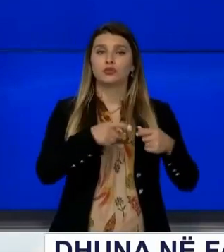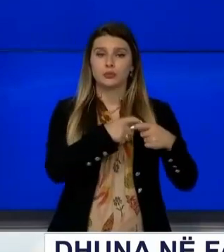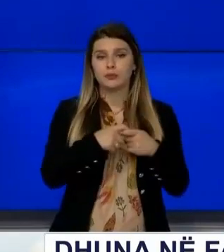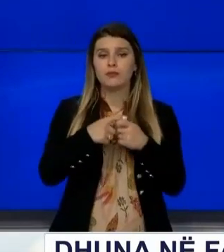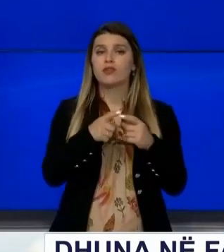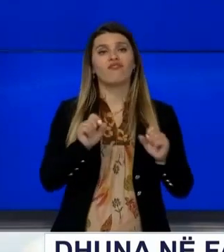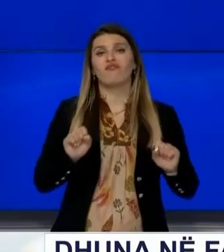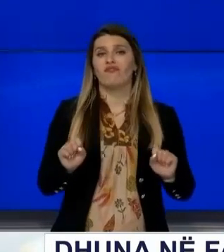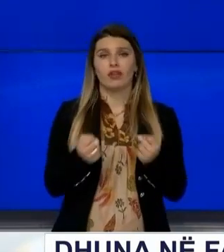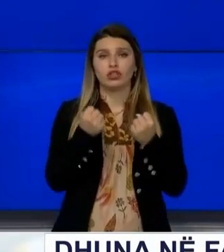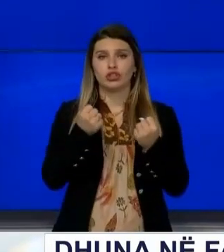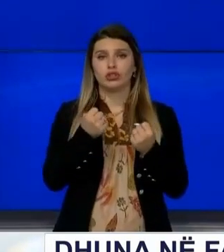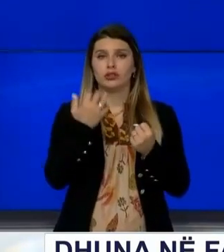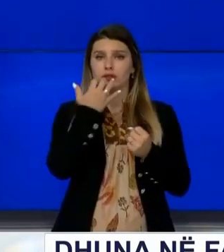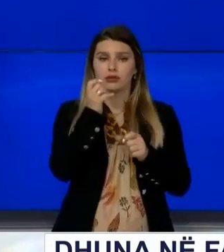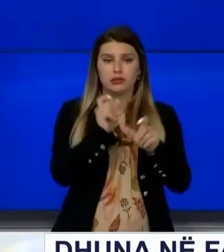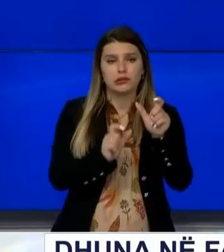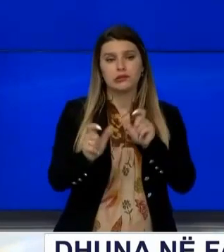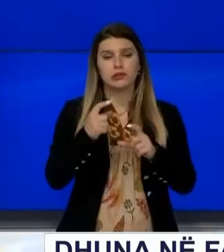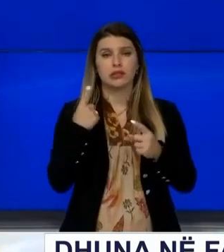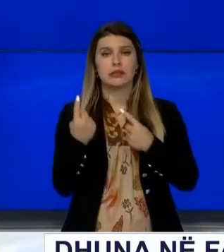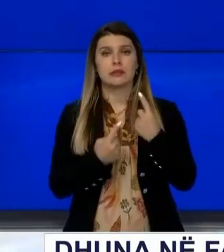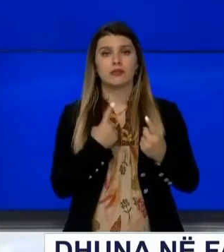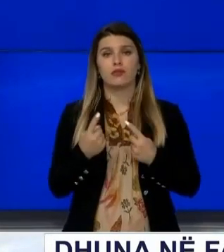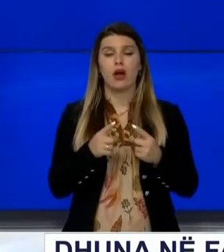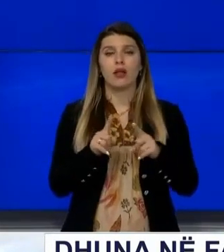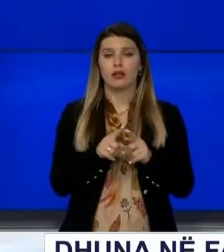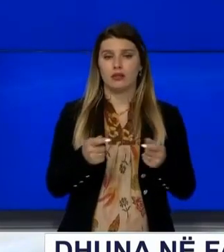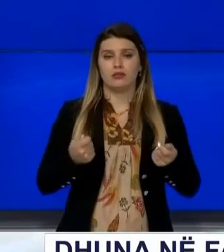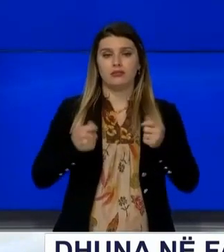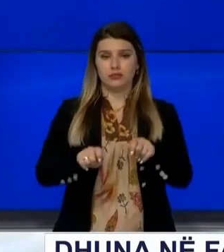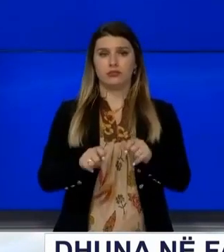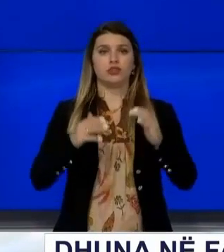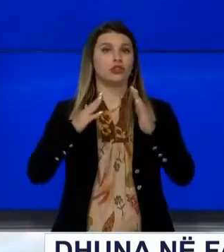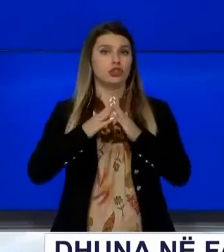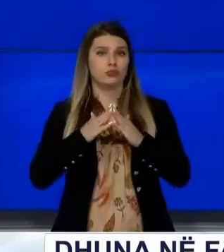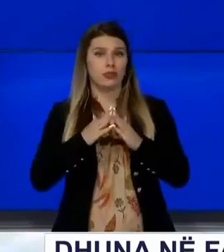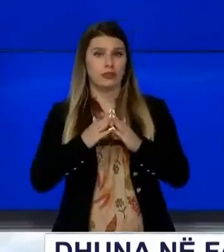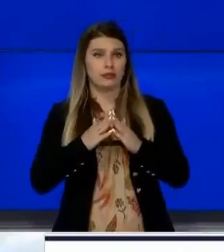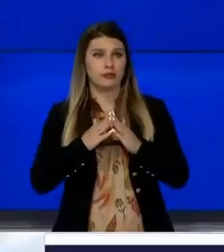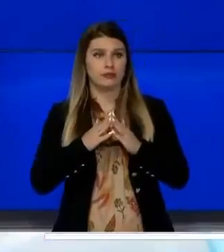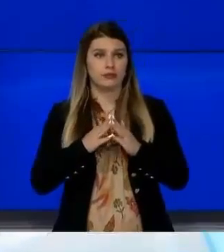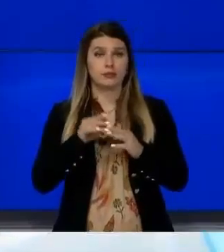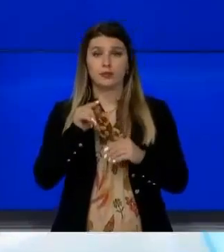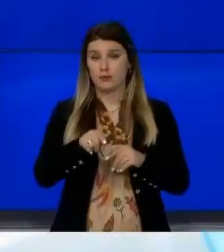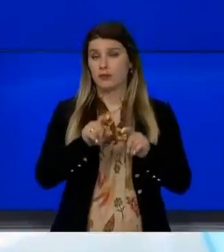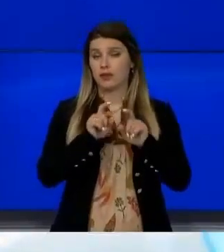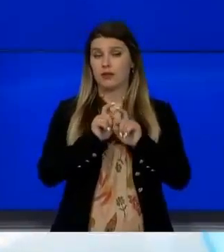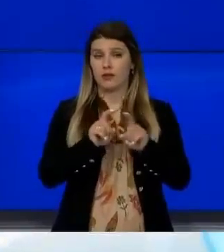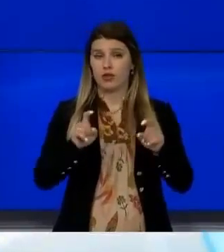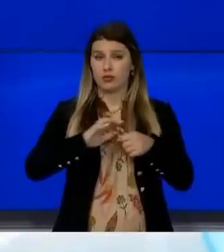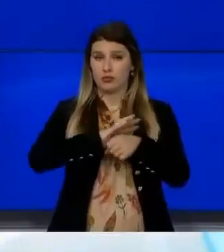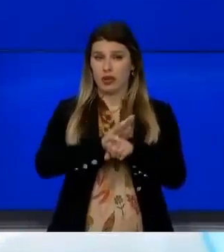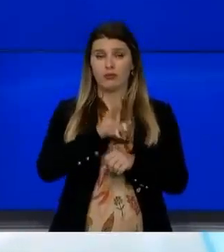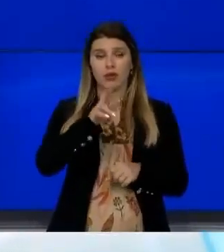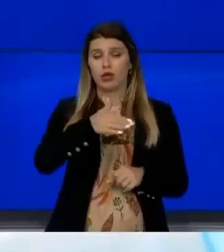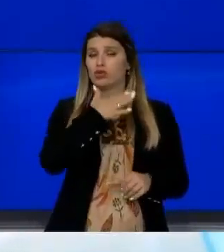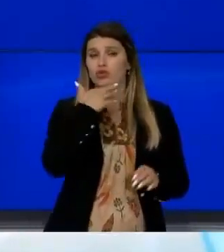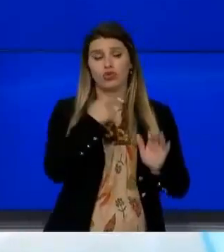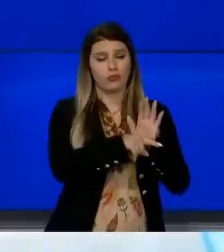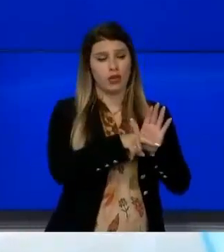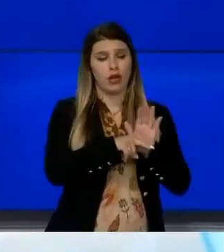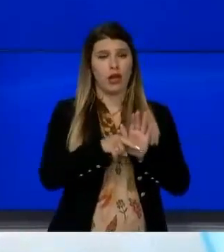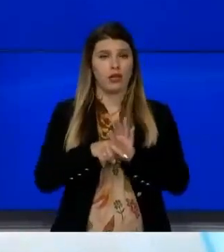shtirë dhe me thonë të kontroloat në të kushtet të izolimit Pandemia ka shkaktuar dhe me të konsiderueshme në shumë sektor,